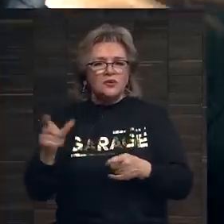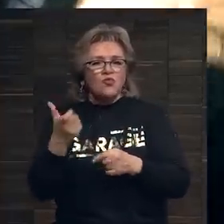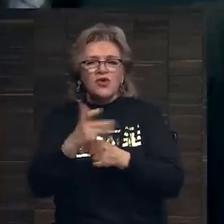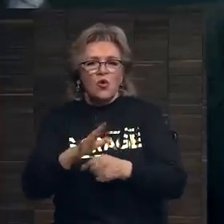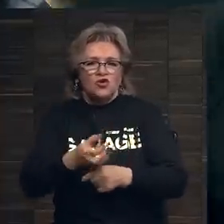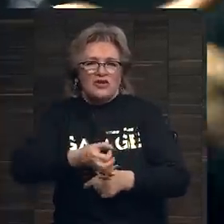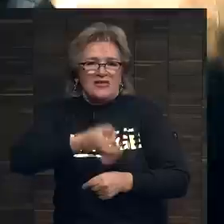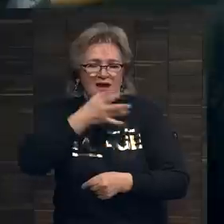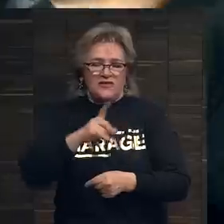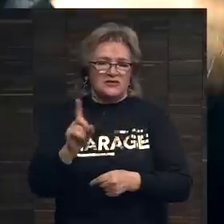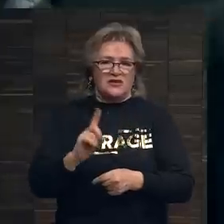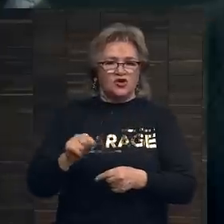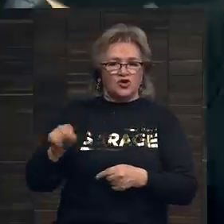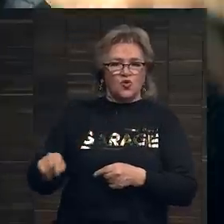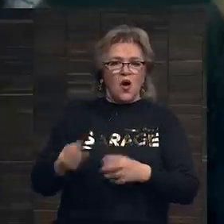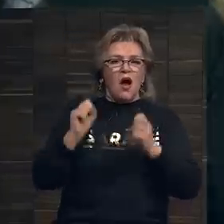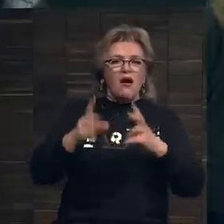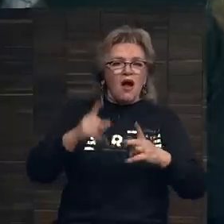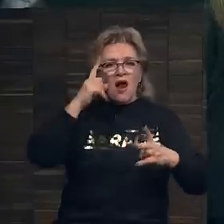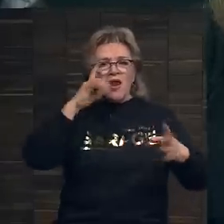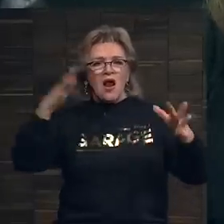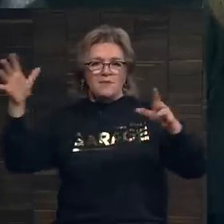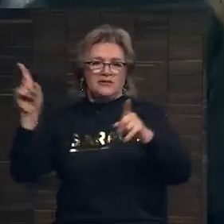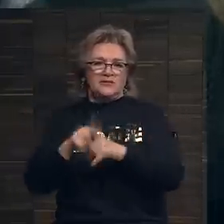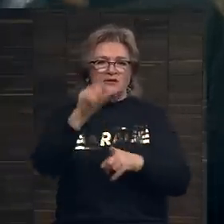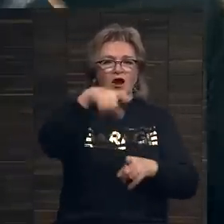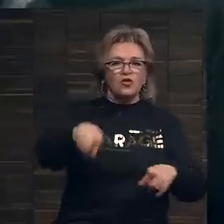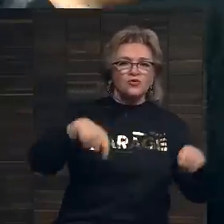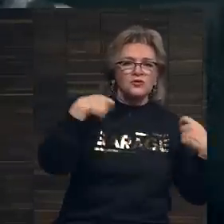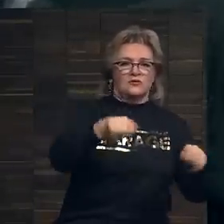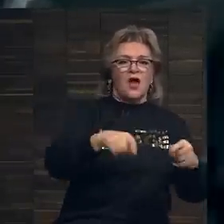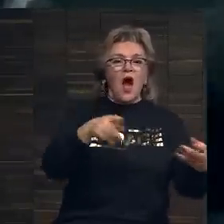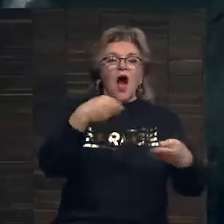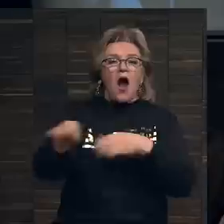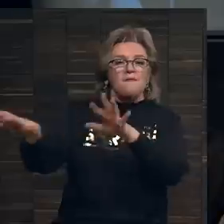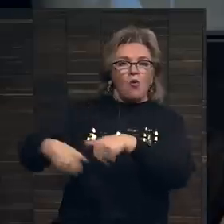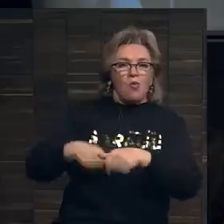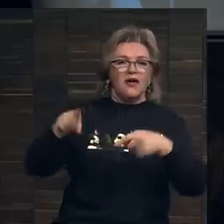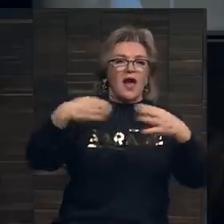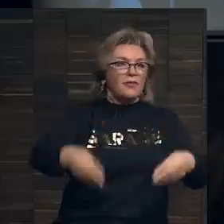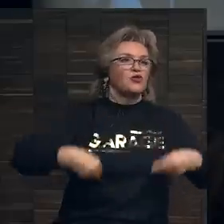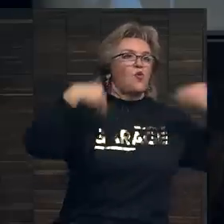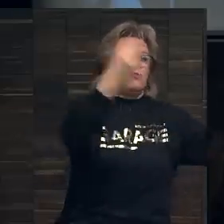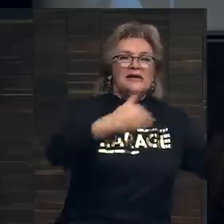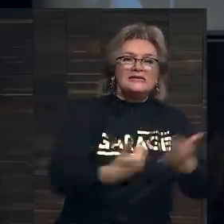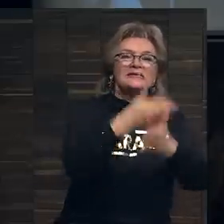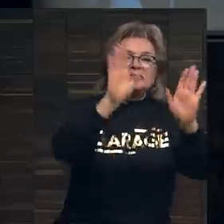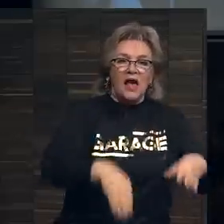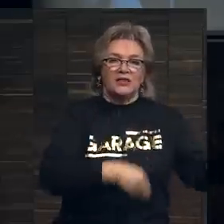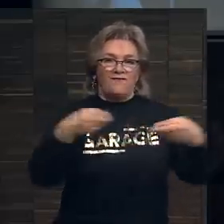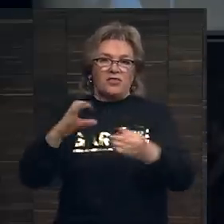не очень нравилось то, с каким легкомыслием люди покупают его работы, а потом выставляют их заново на аукцион.